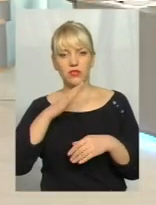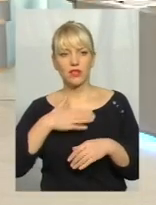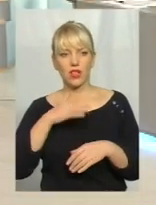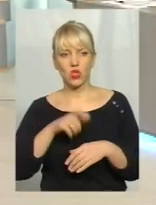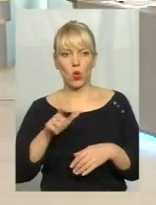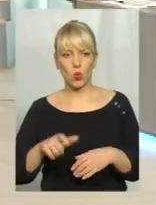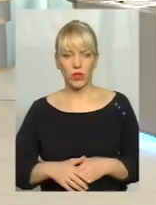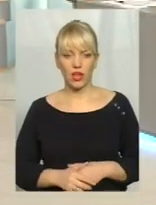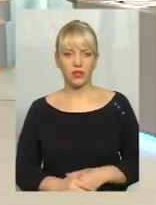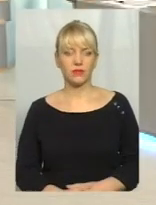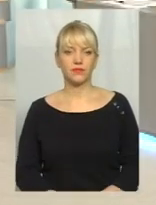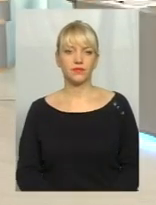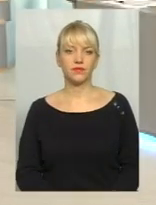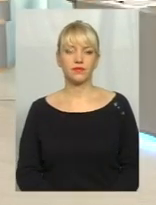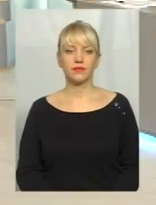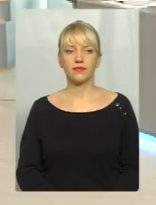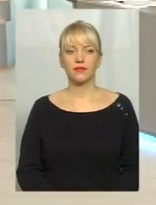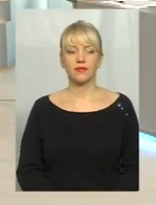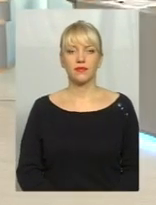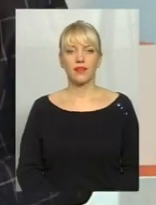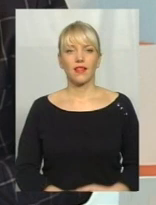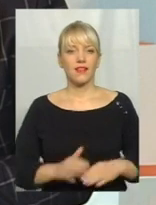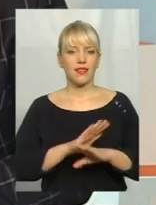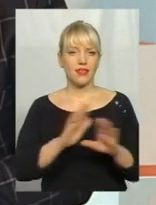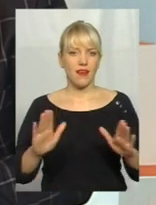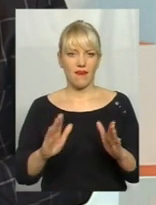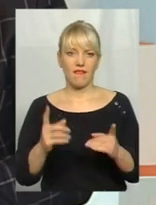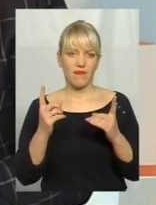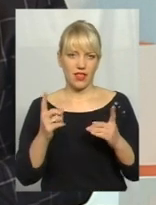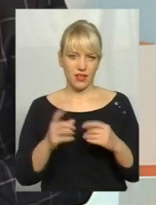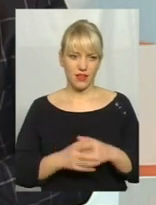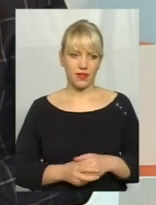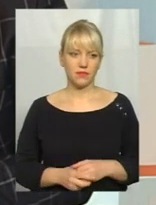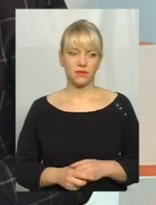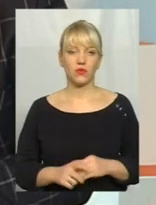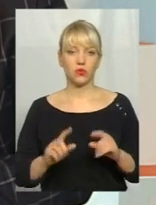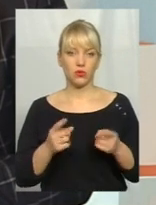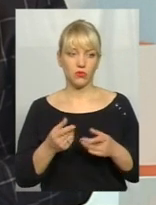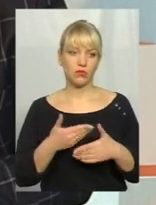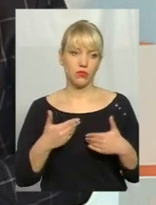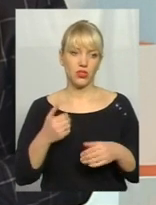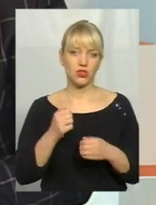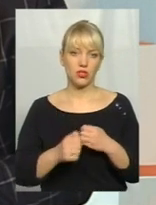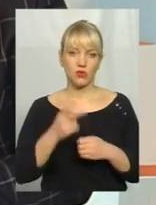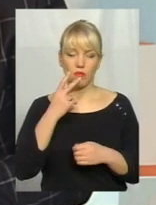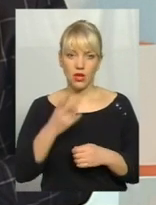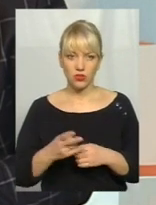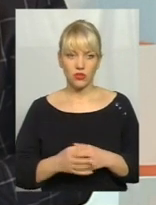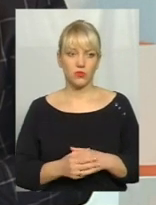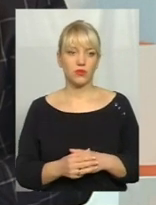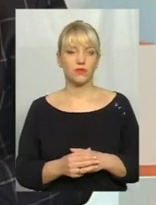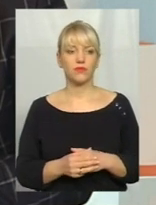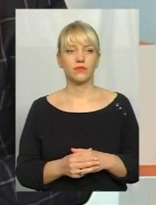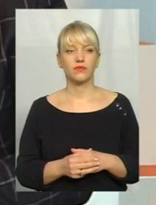не дуже велика. І тому ми часто бачимо, я